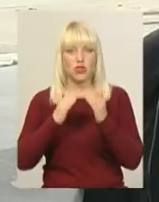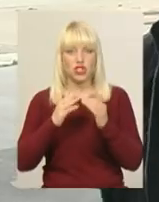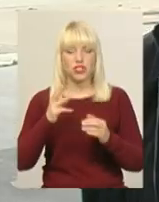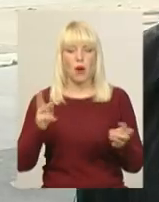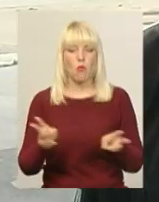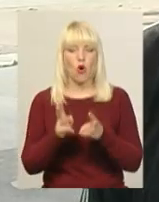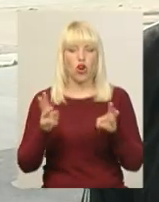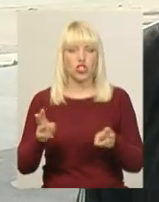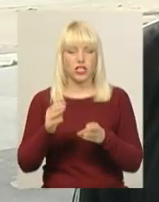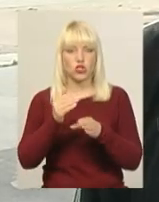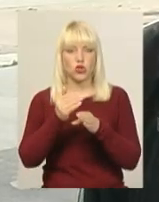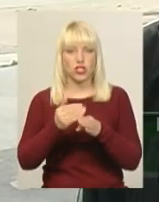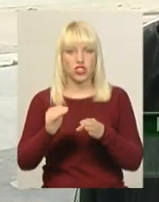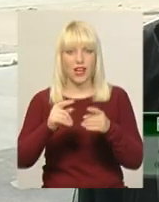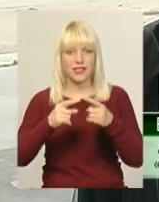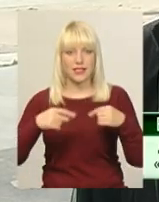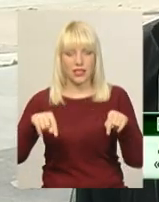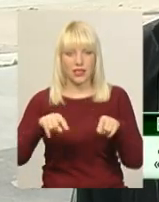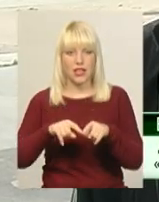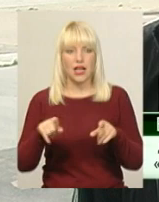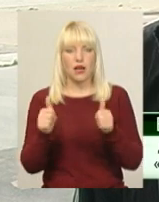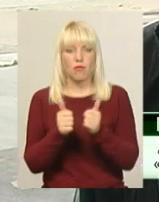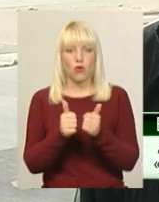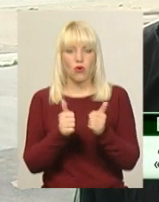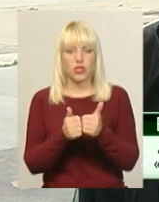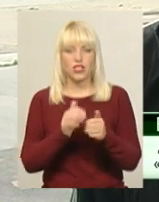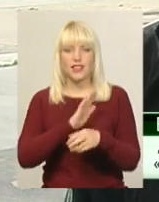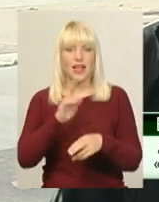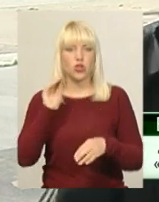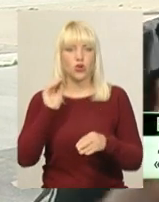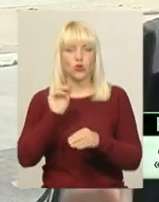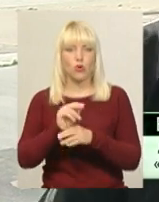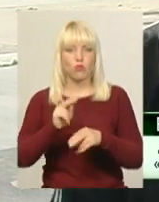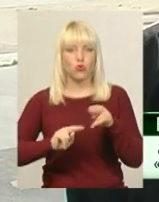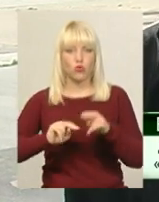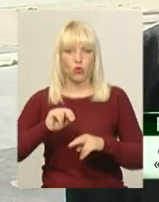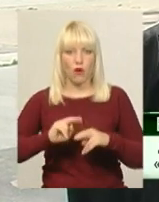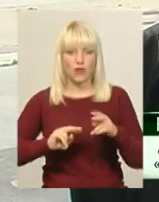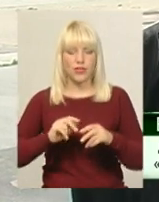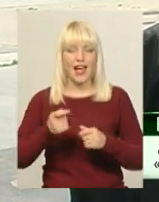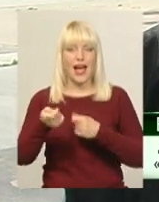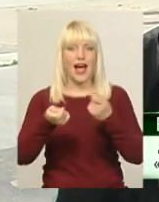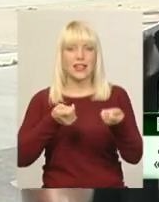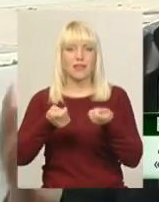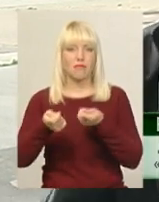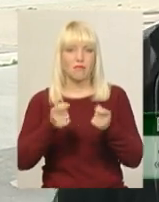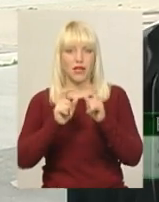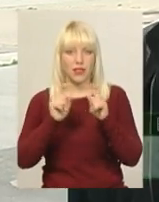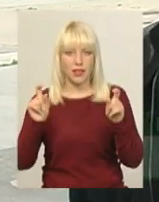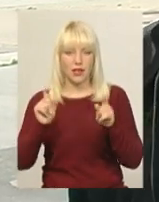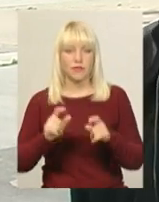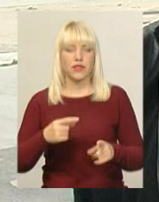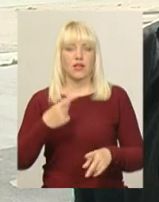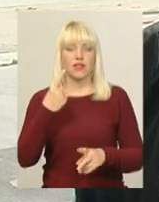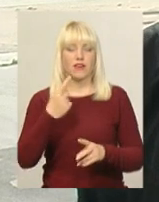Поряд це є недобудоване приміщення для адмінперсоналу. У нас тут знаходяться два ангари, плюс